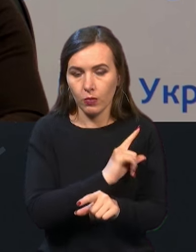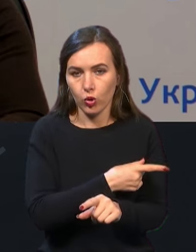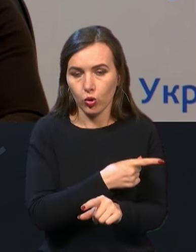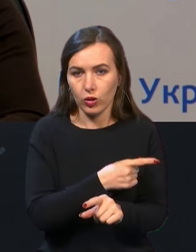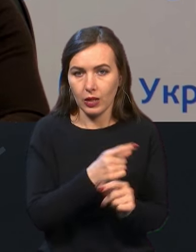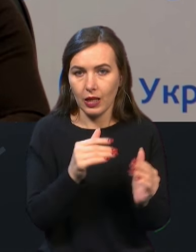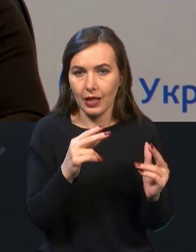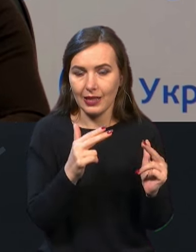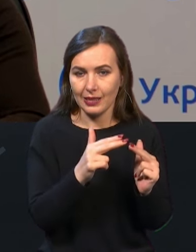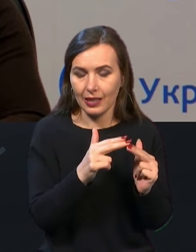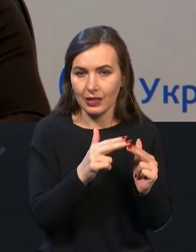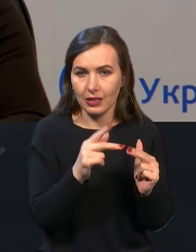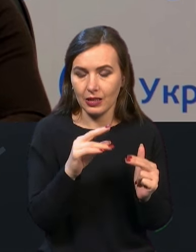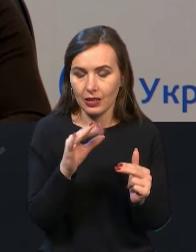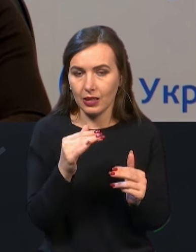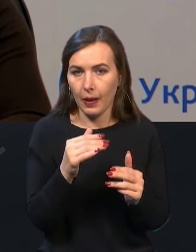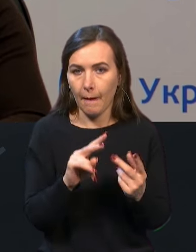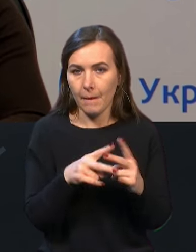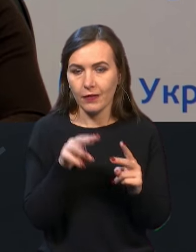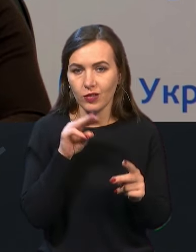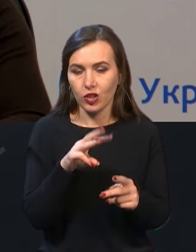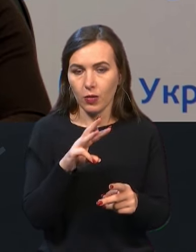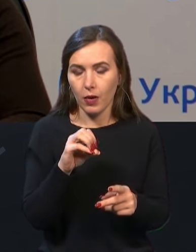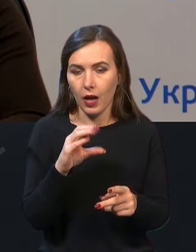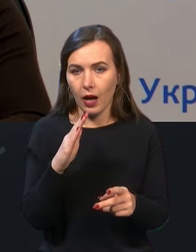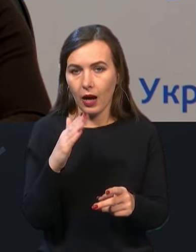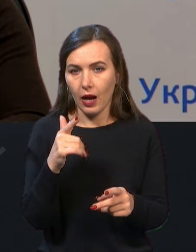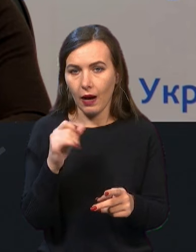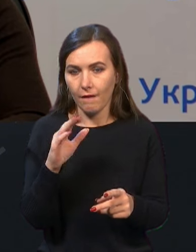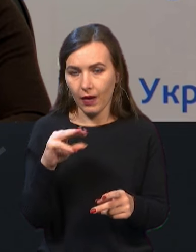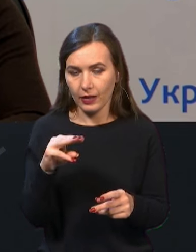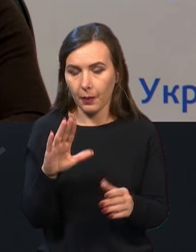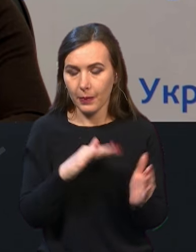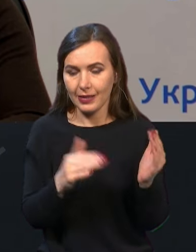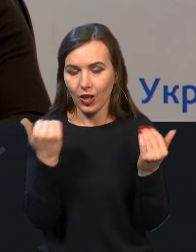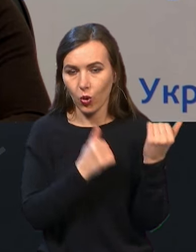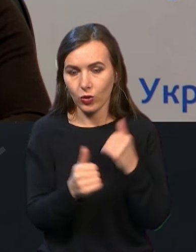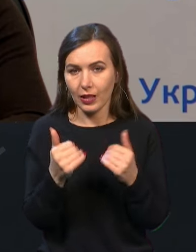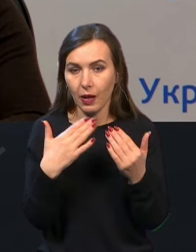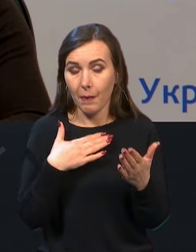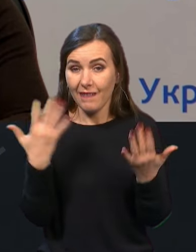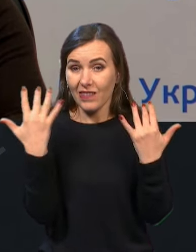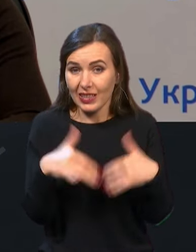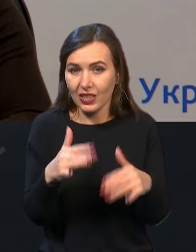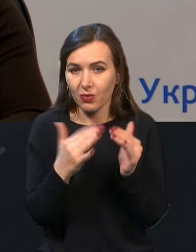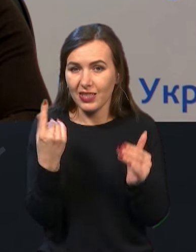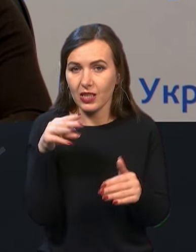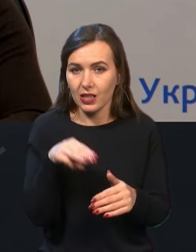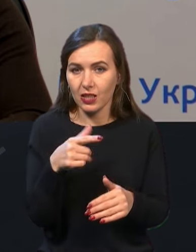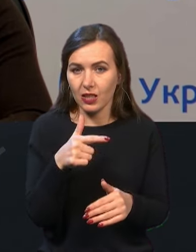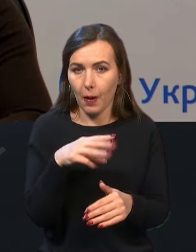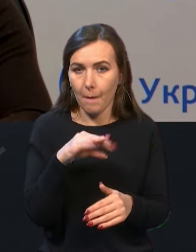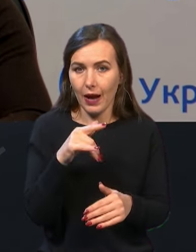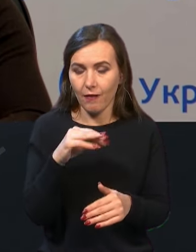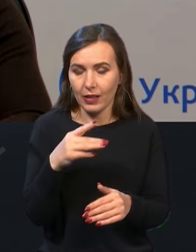Каскаді, 1,5 тисячі мегаватт, після удару ми втратили більше тисячі мегаватт, і це є важливо. Ну,